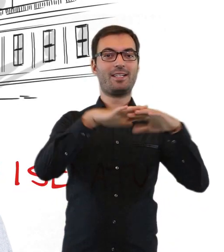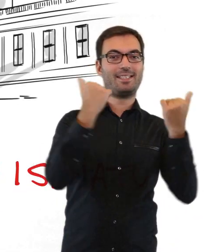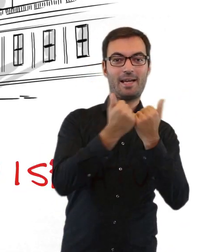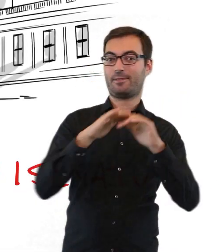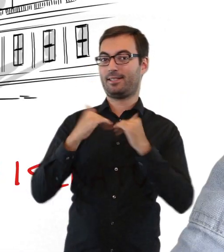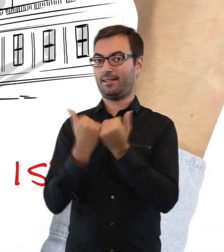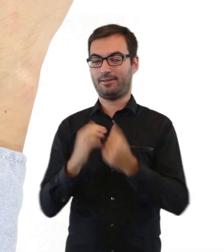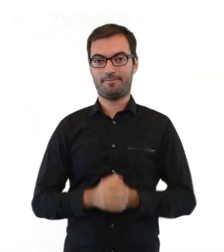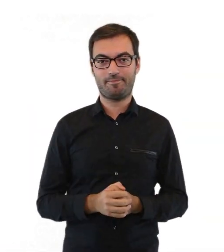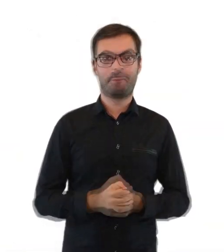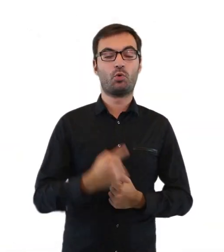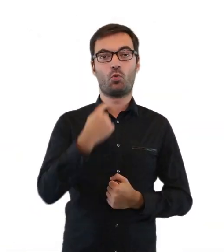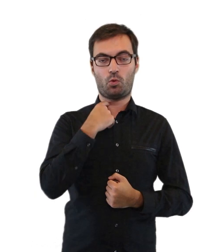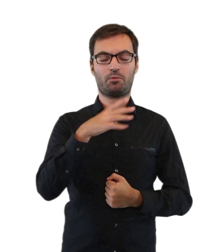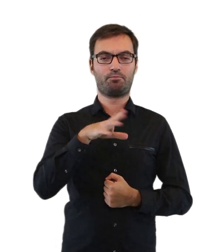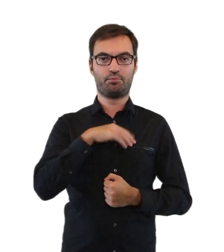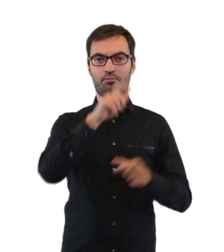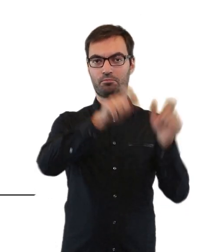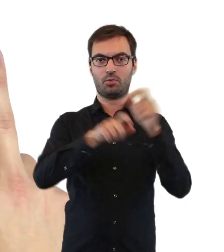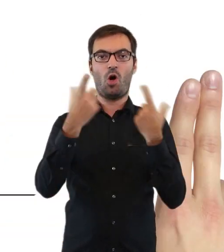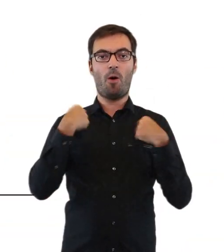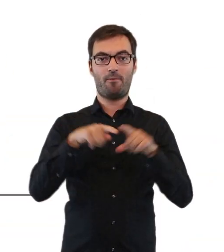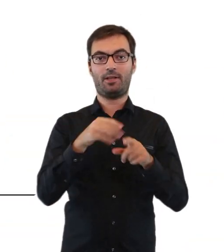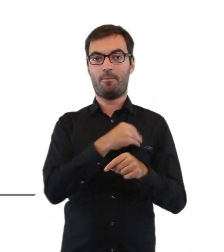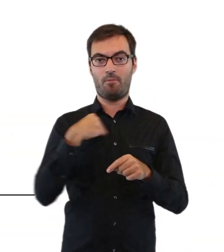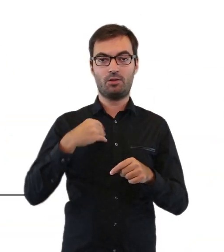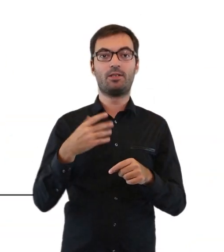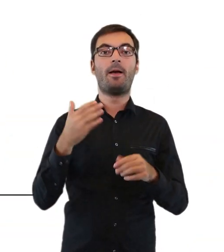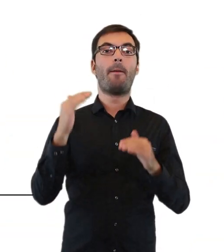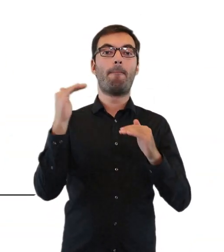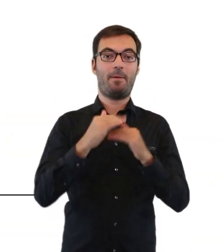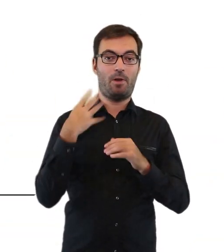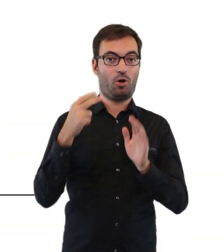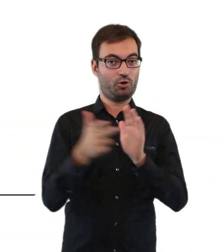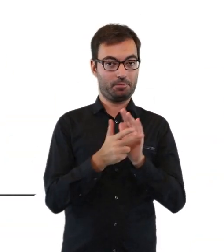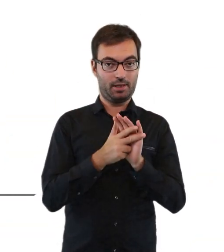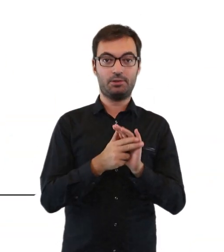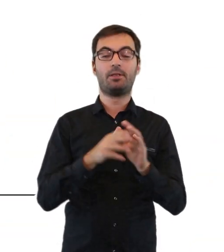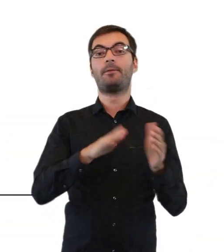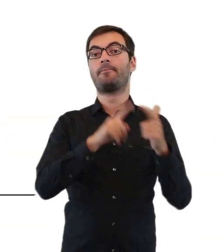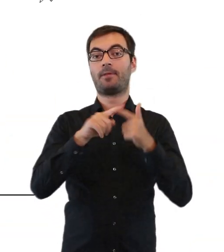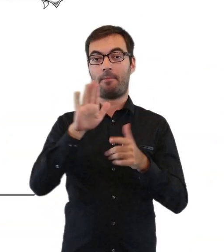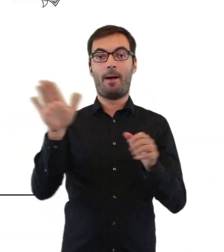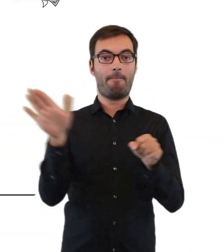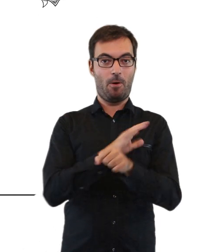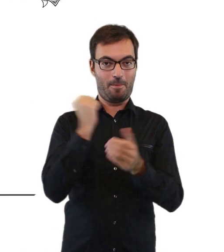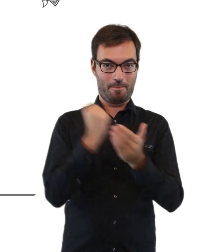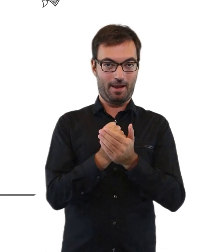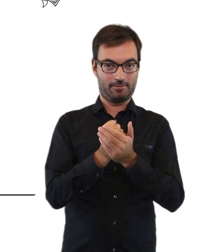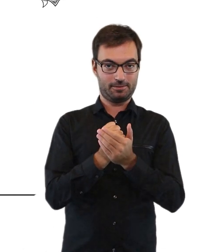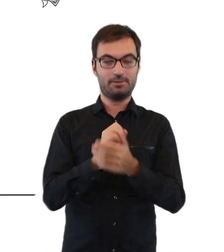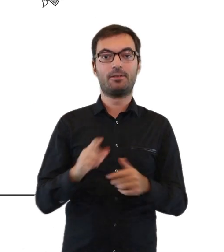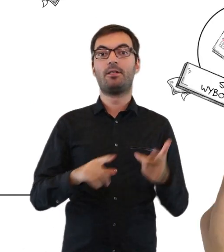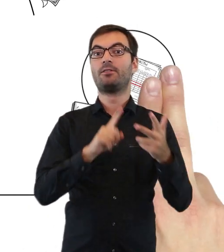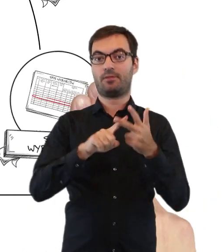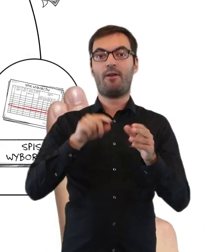Senatu już 13 października. Głosować mogą obywatele polscy, którzy są pełnoletni, mają pełnię praw publicznych